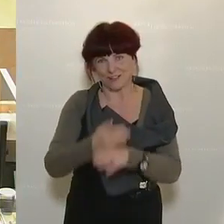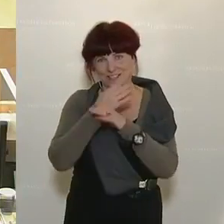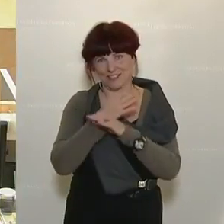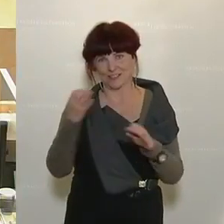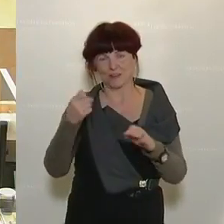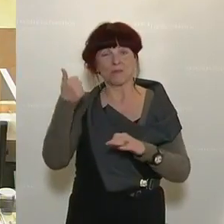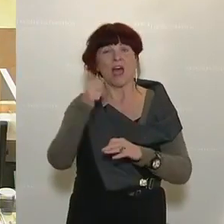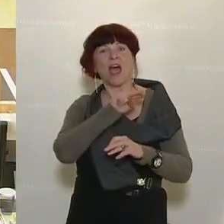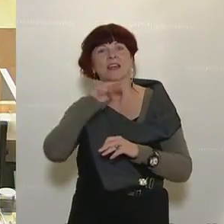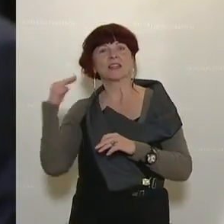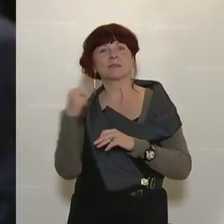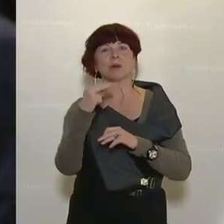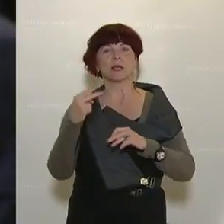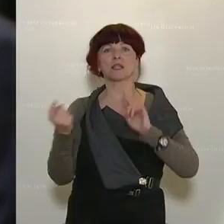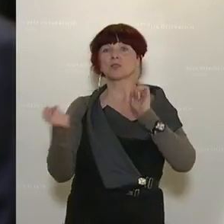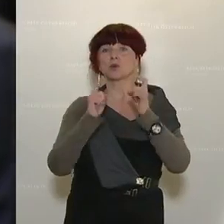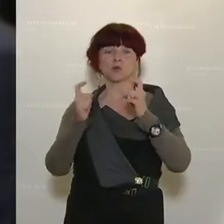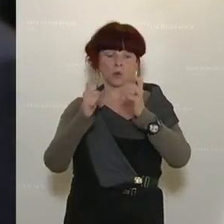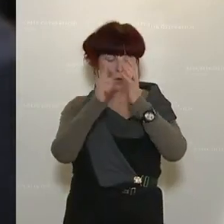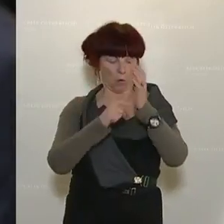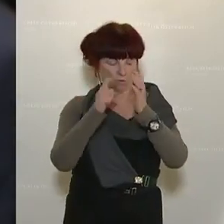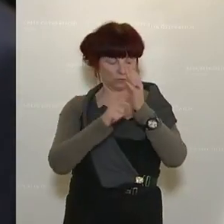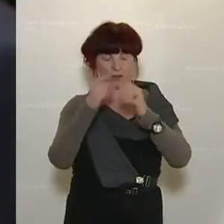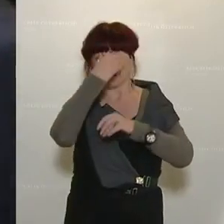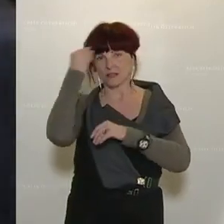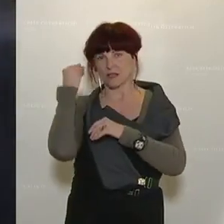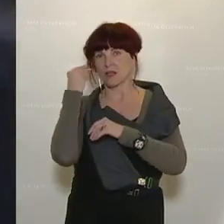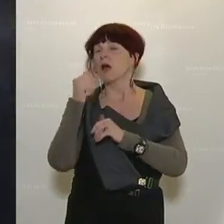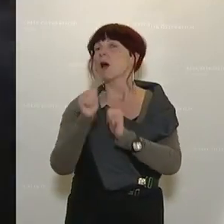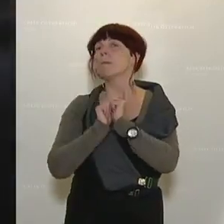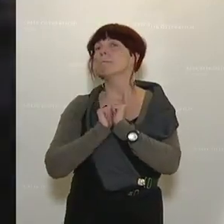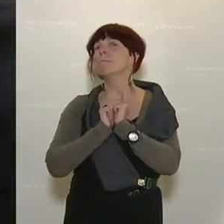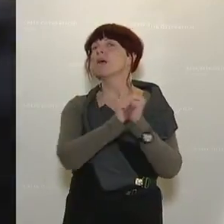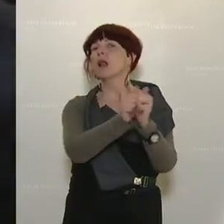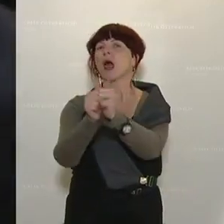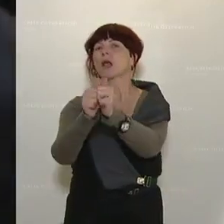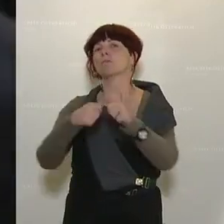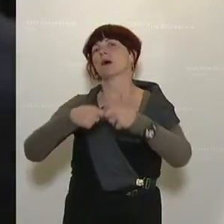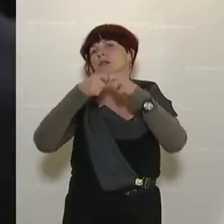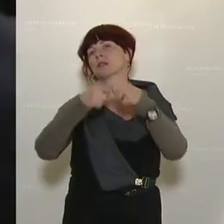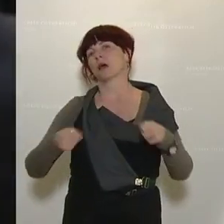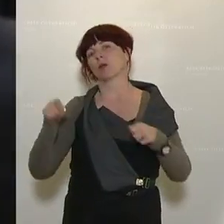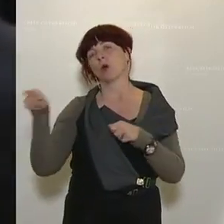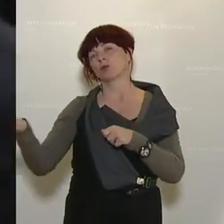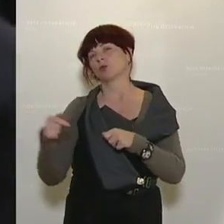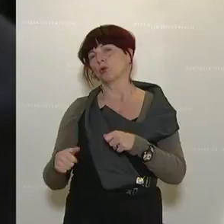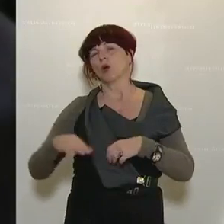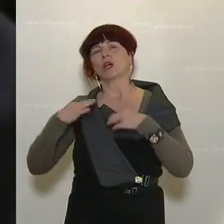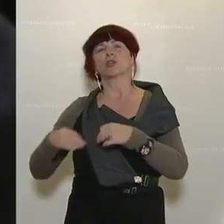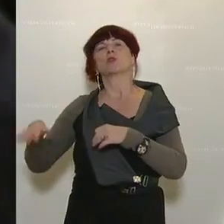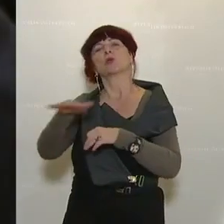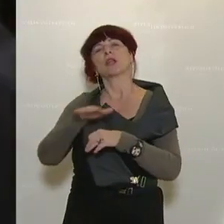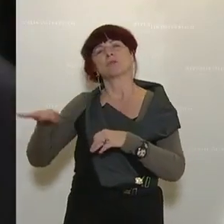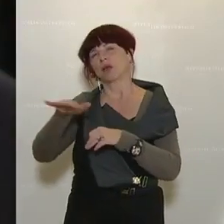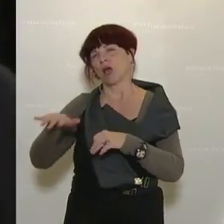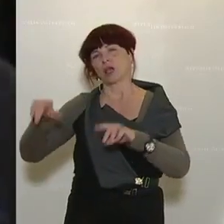Ein Aspekt, der in der Debatte manchmal zu kurz kommt, sind die Begleitmaßnahmen. So sehr Sie dahin dilettieren im gesundheitspolitischen